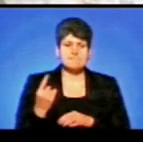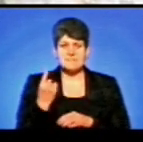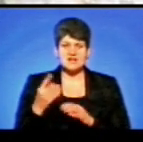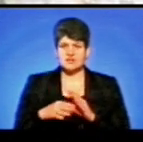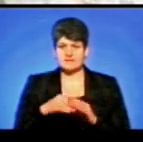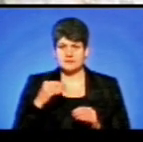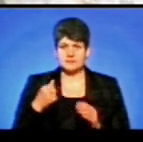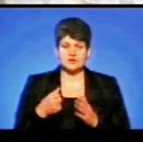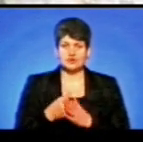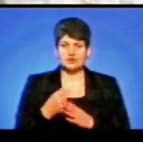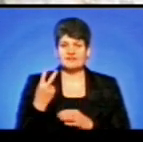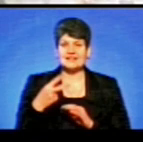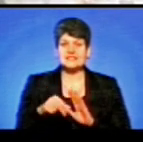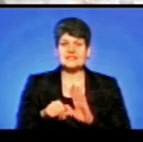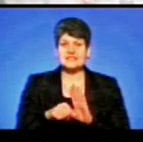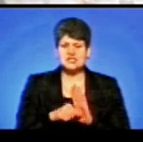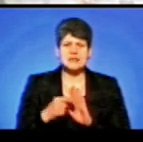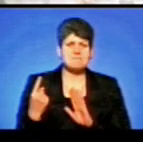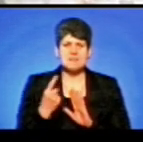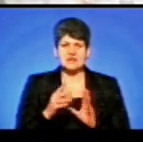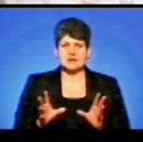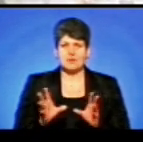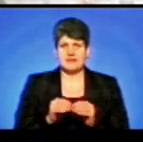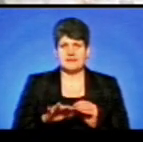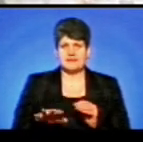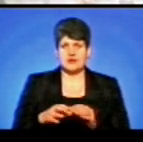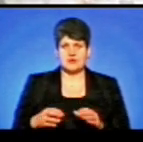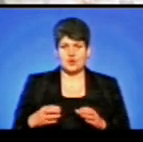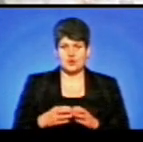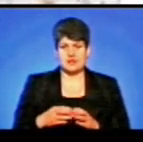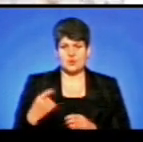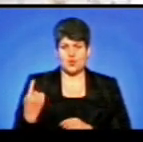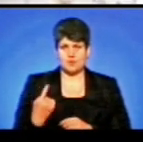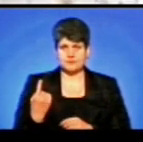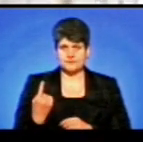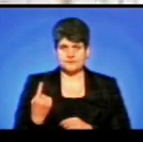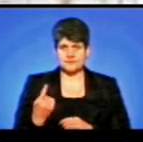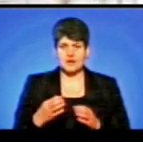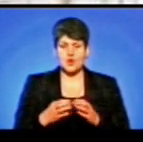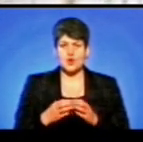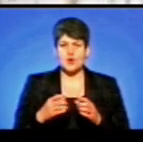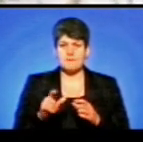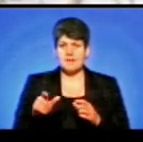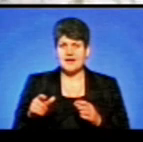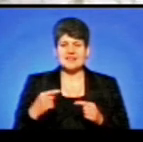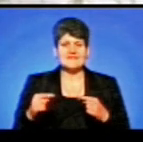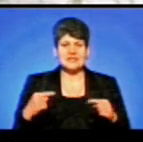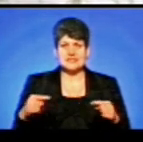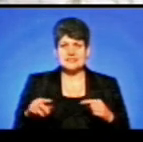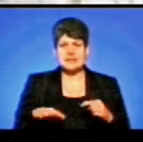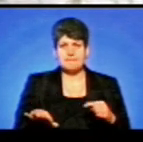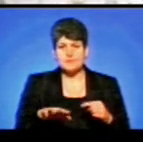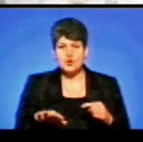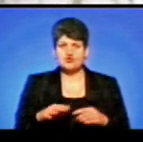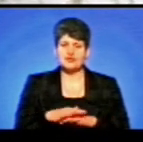вибори до 26 перших об'єднаних територіальних громад області. Громади у нас відрізняються суттєво як за площою,